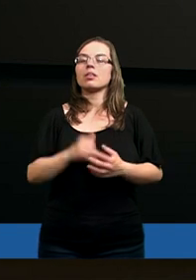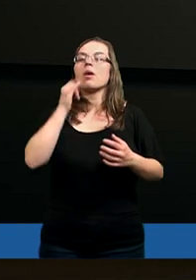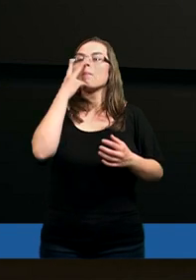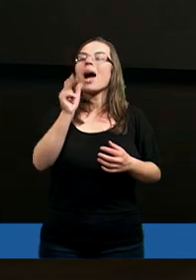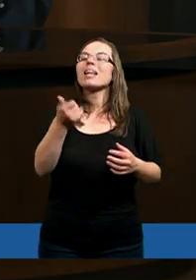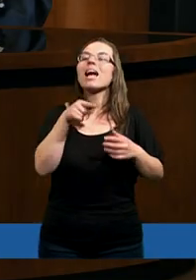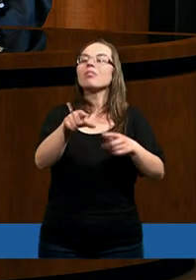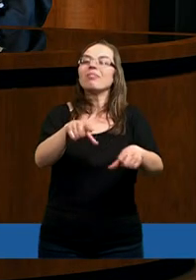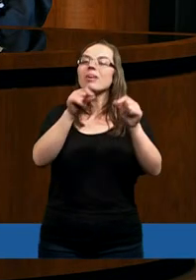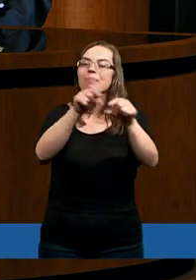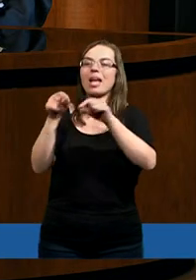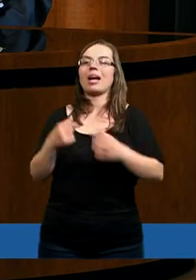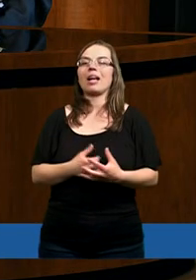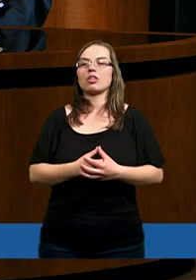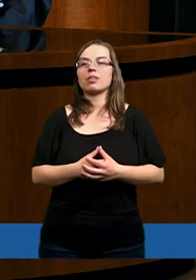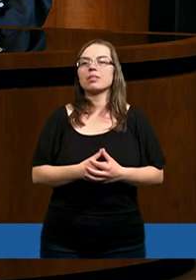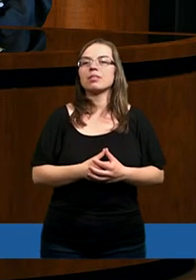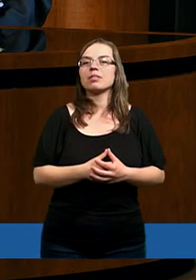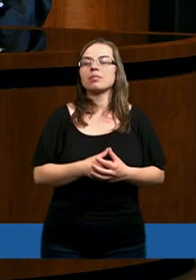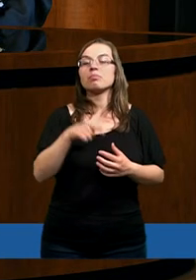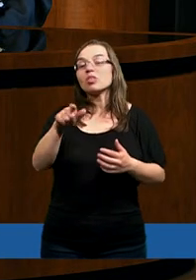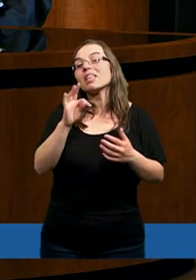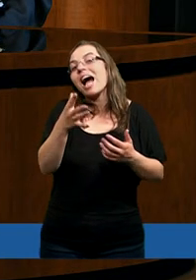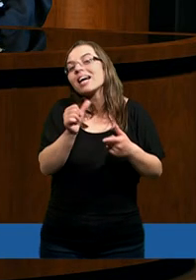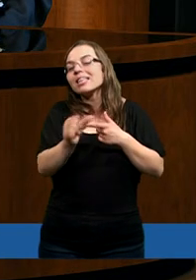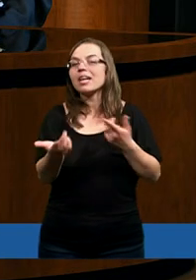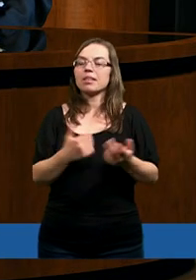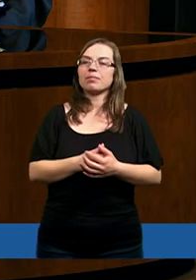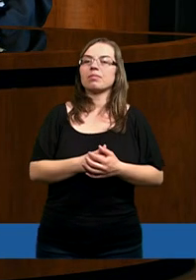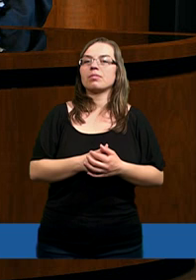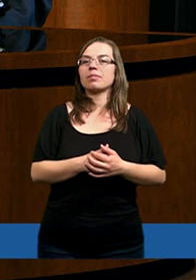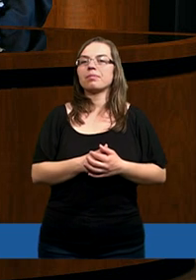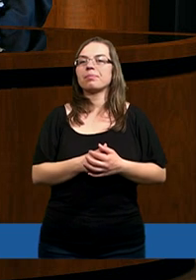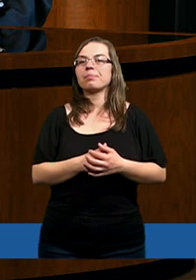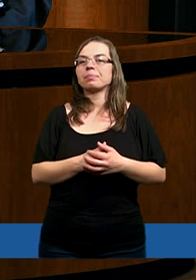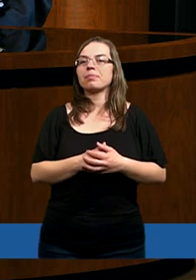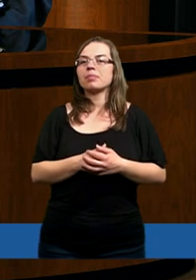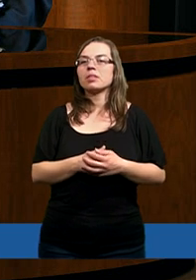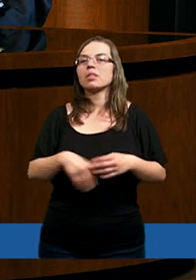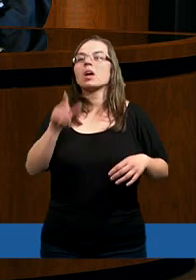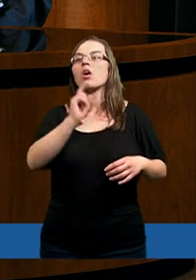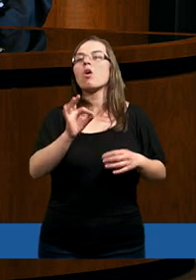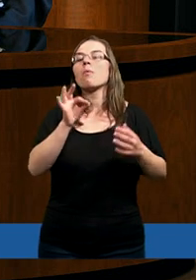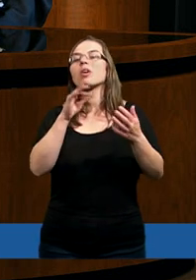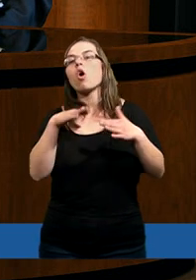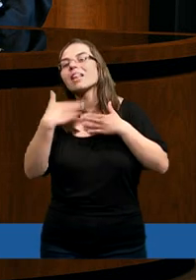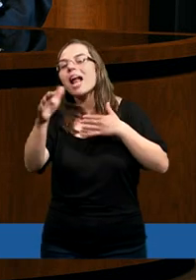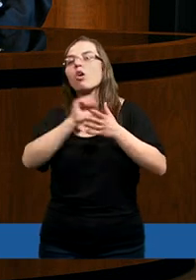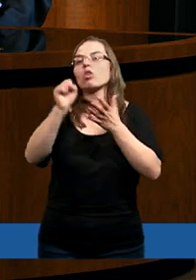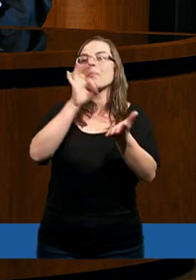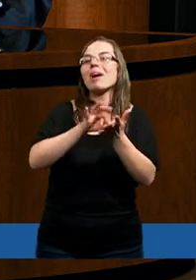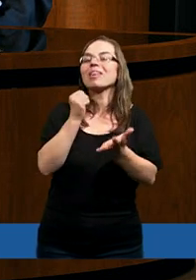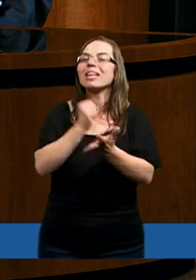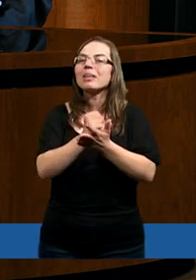Kogo wilk atakuje w stadzie? Słabe sztuki. Młode sztuki. Oddalone od